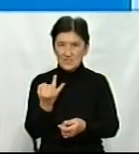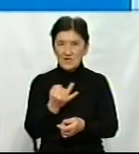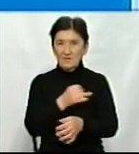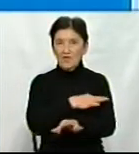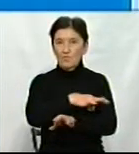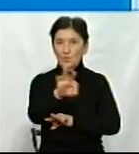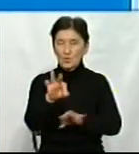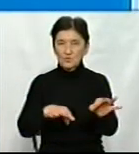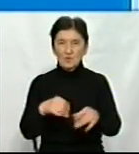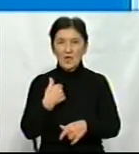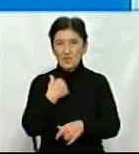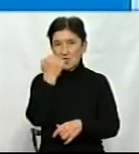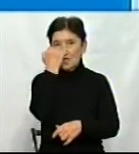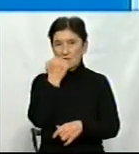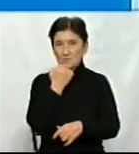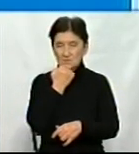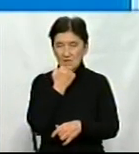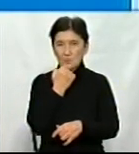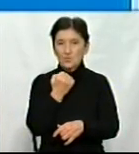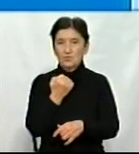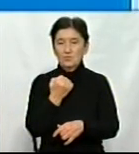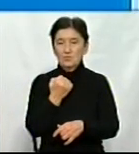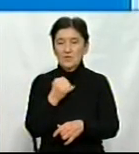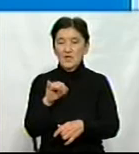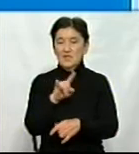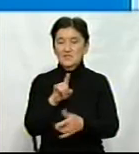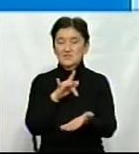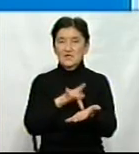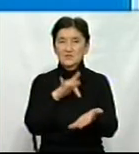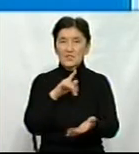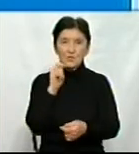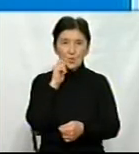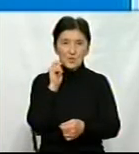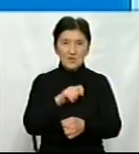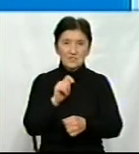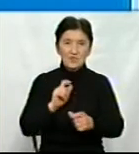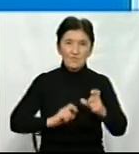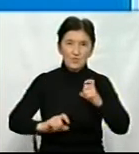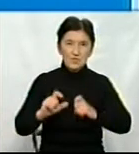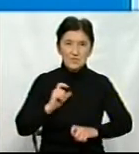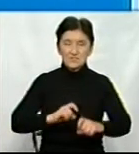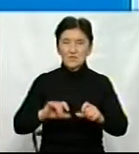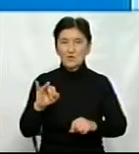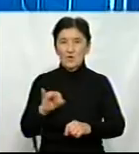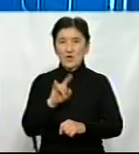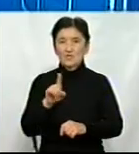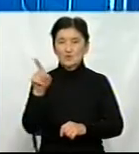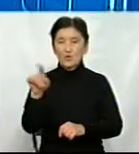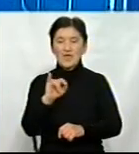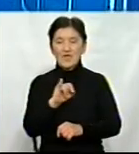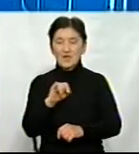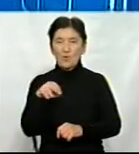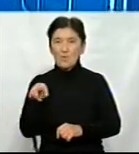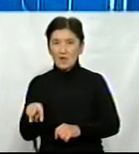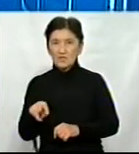я дякую колегам і Центральнього Українського університету, і Ігорю Миколаївичу